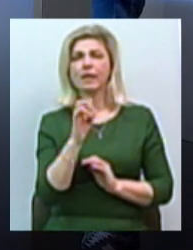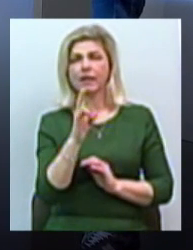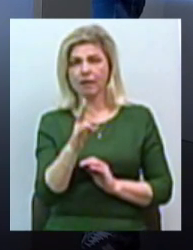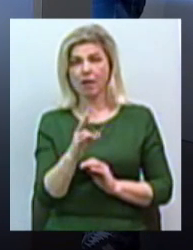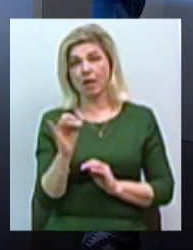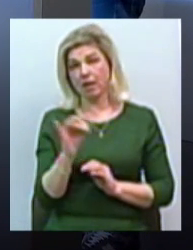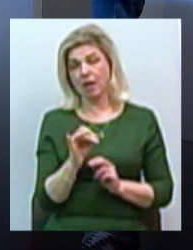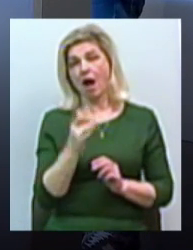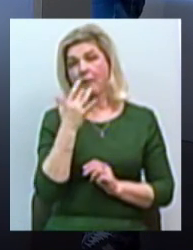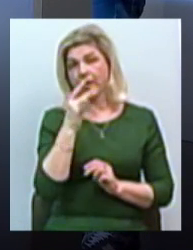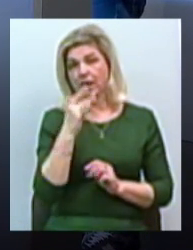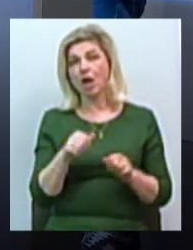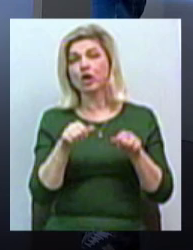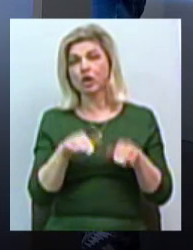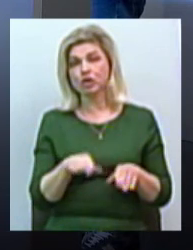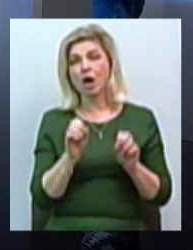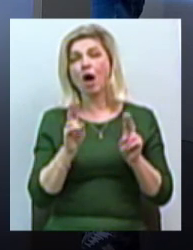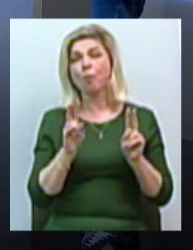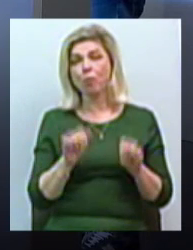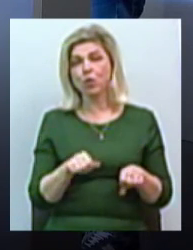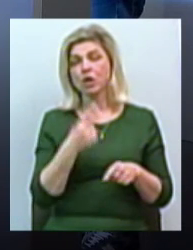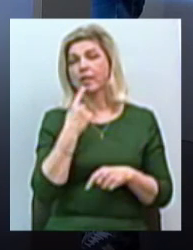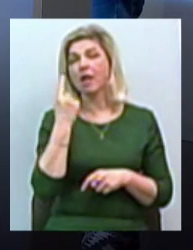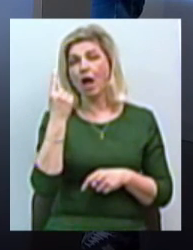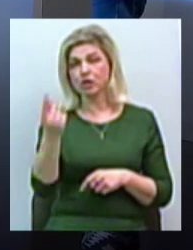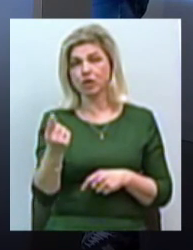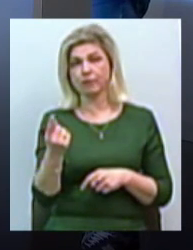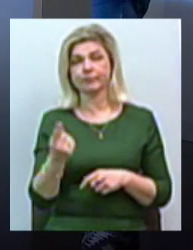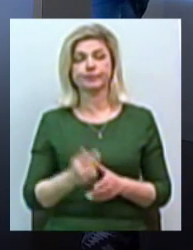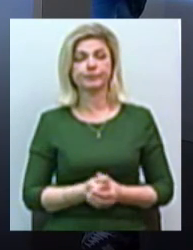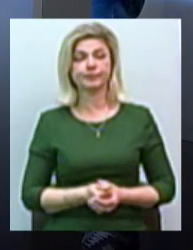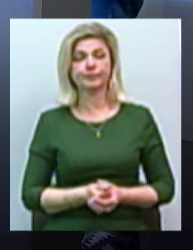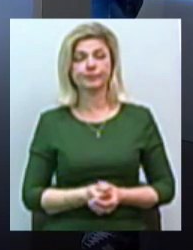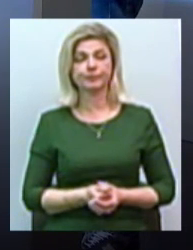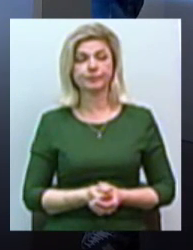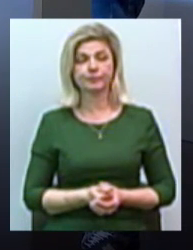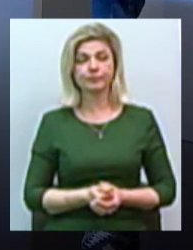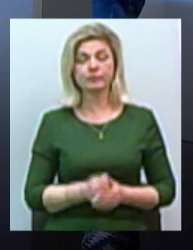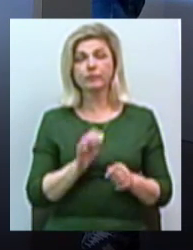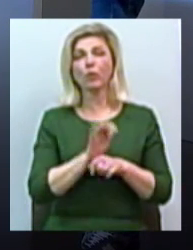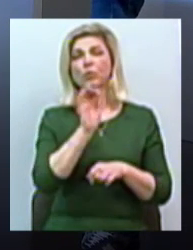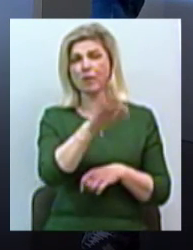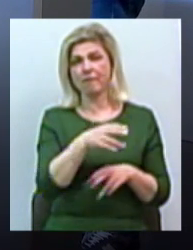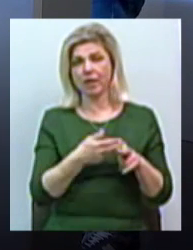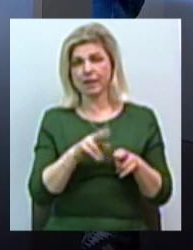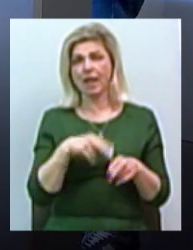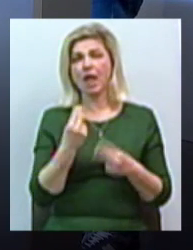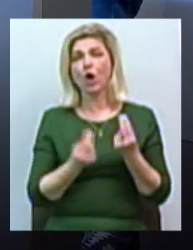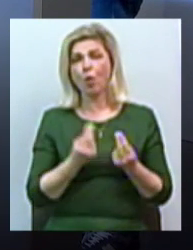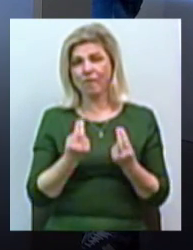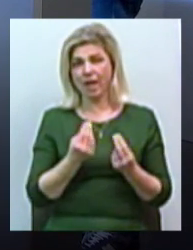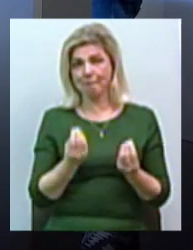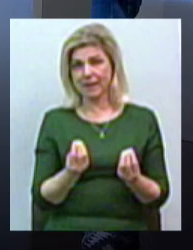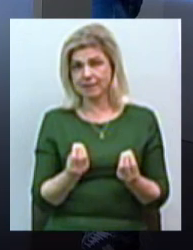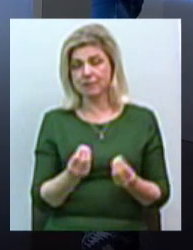Тому американці вирішили як можна далі увести цю заразу, ці ігрові системи. І вместе з